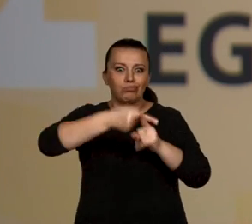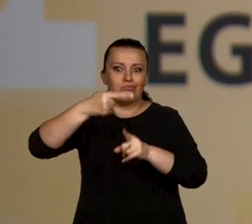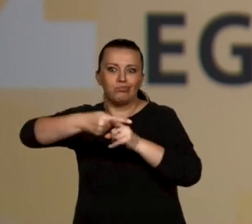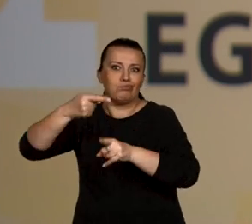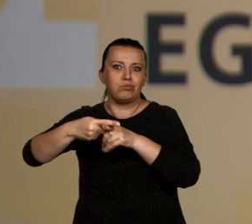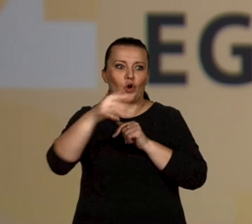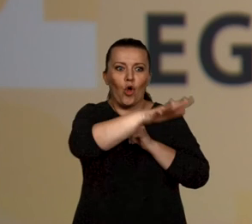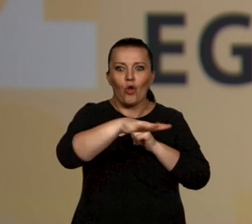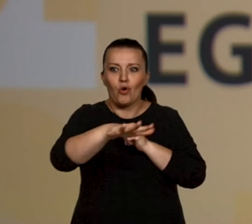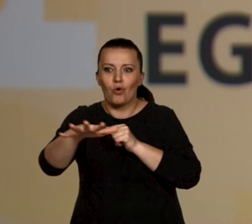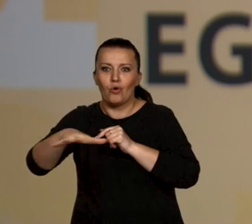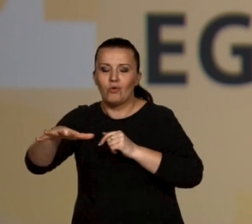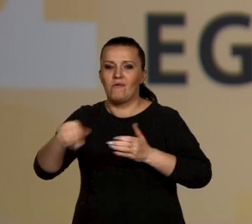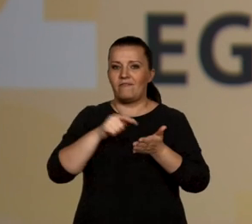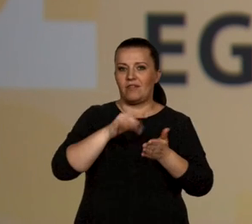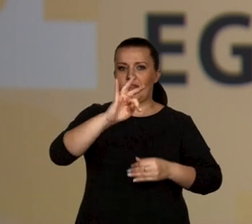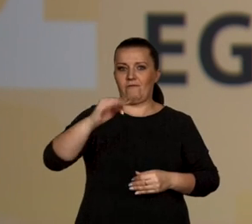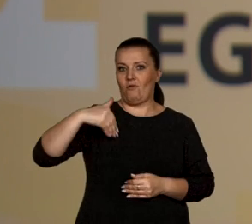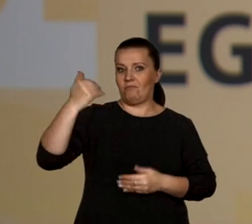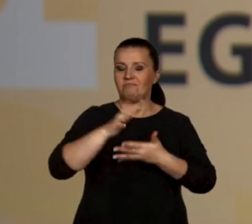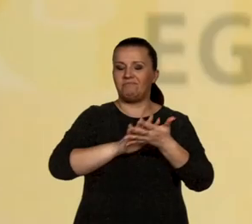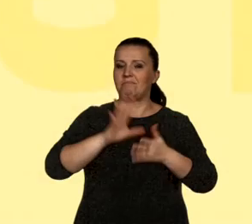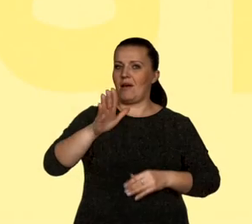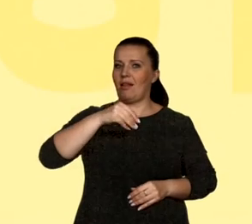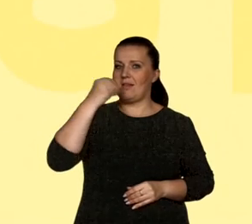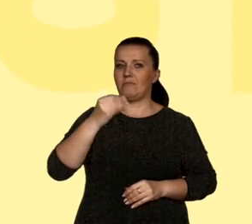interpretacyjne. Twoja praca będzie po prostu bogatsza.